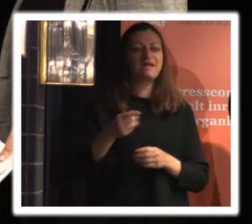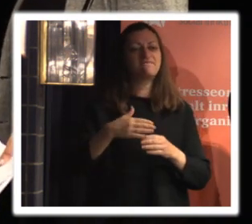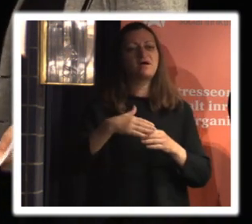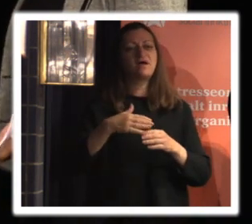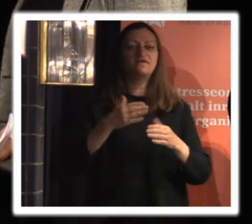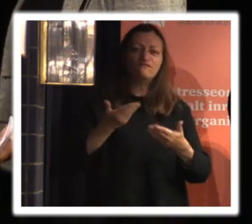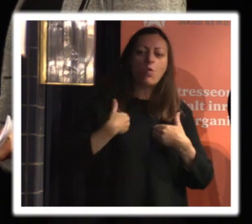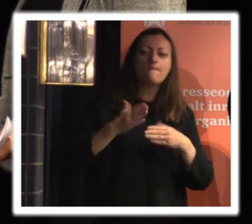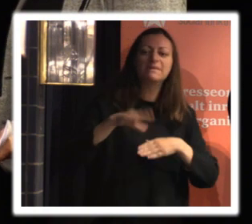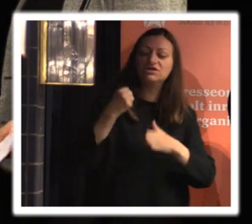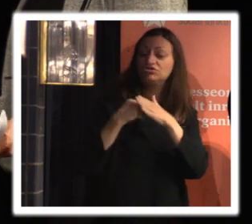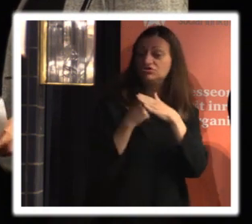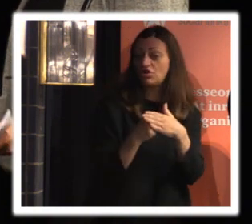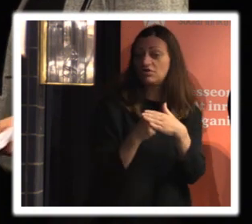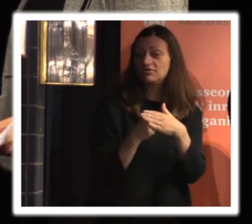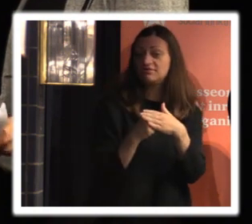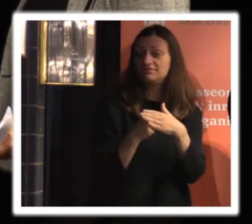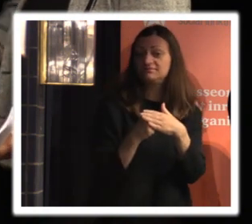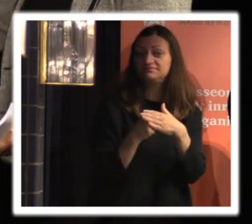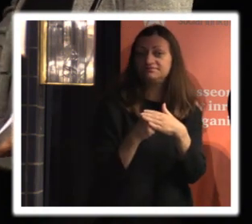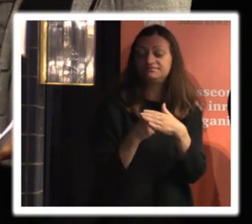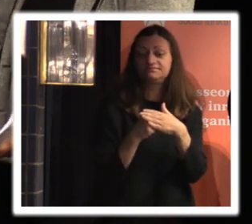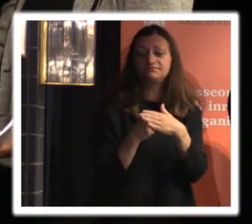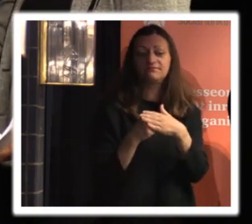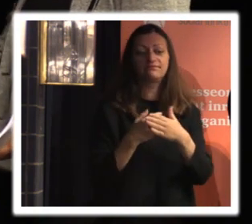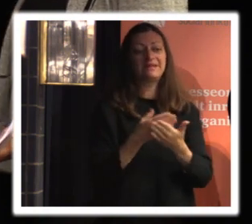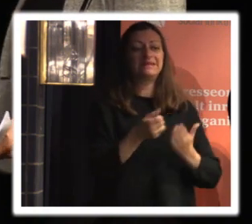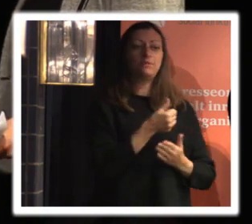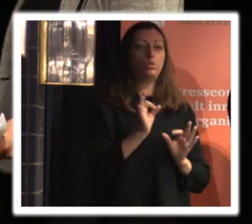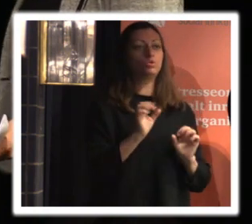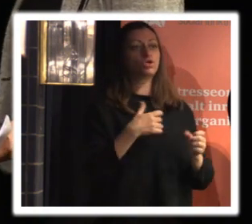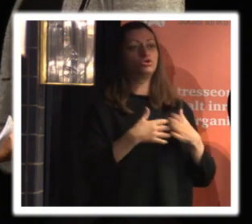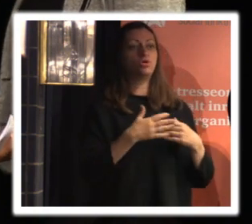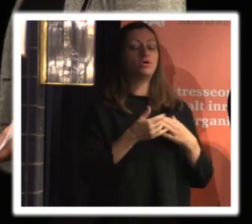stöd på något sätt för det här i förutom bara hur vi ska göra liksom rent